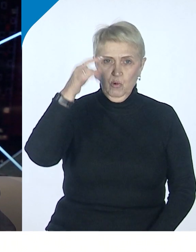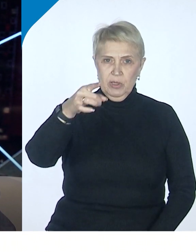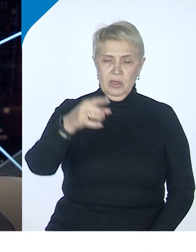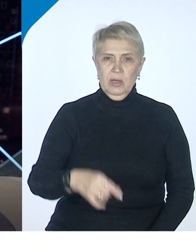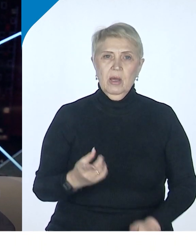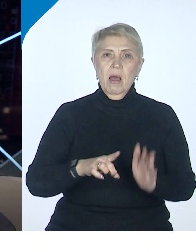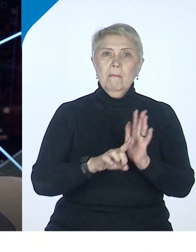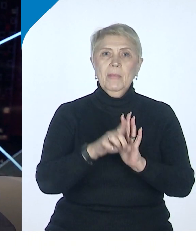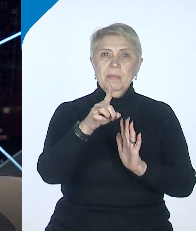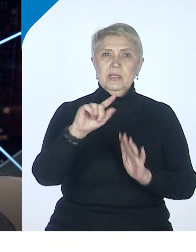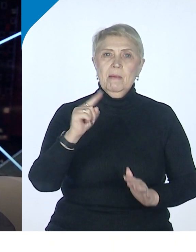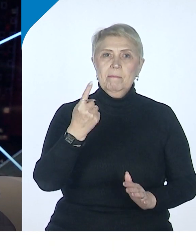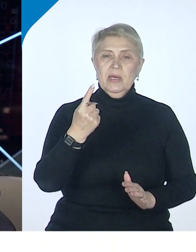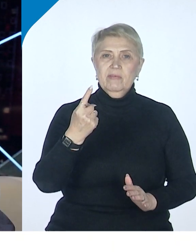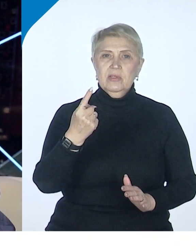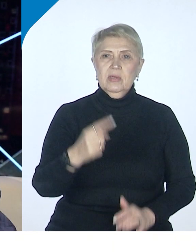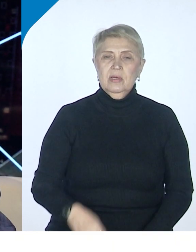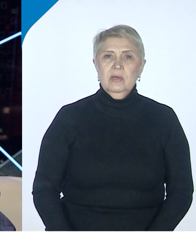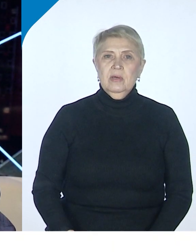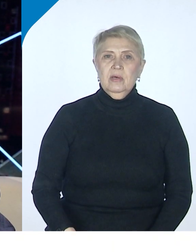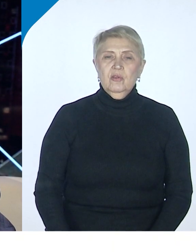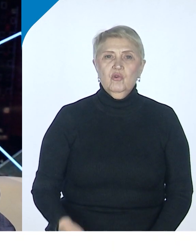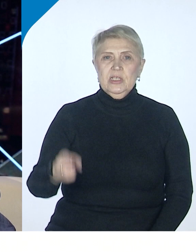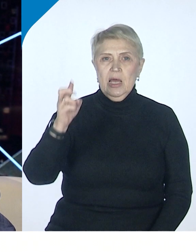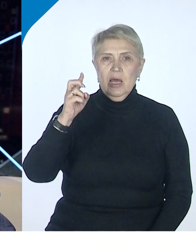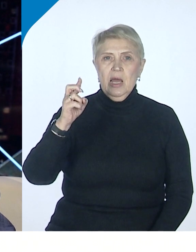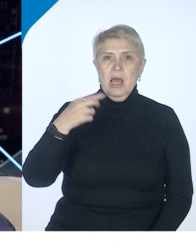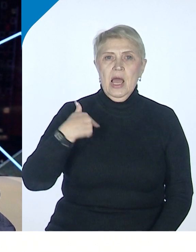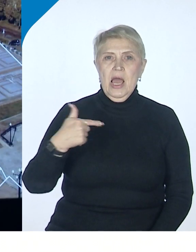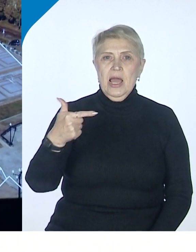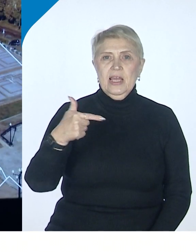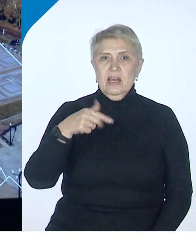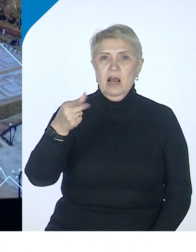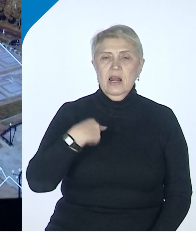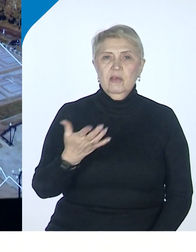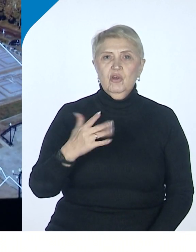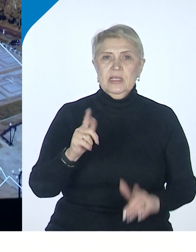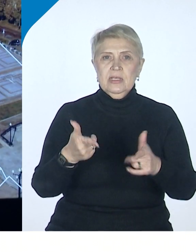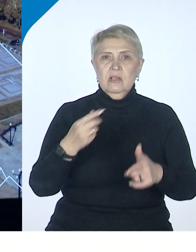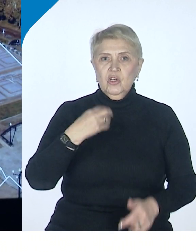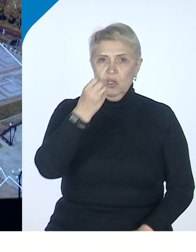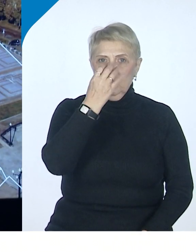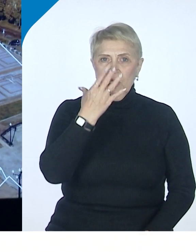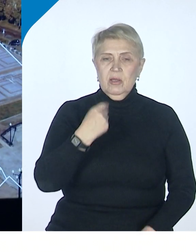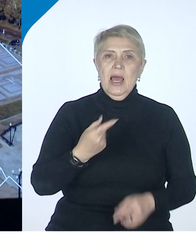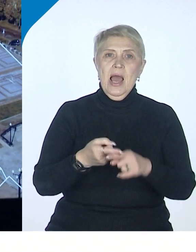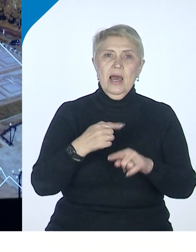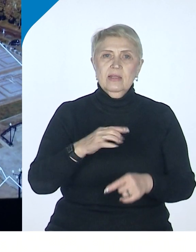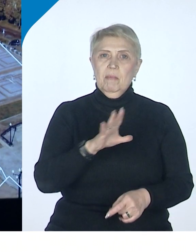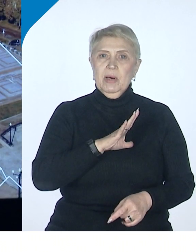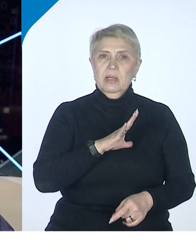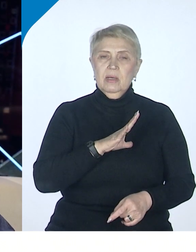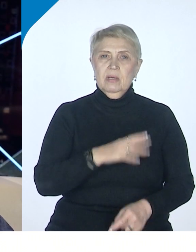появилось первое генеральное соглашение с Японией. Это практически было